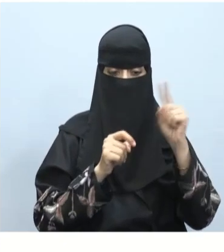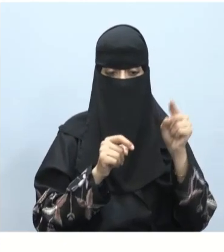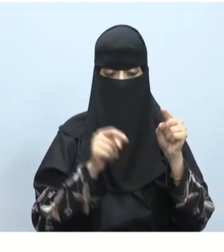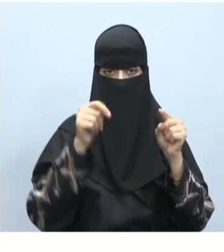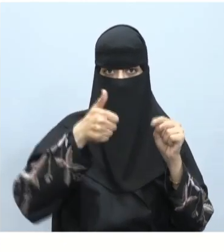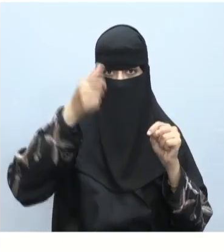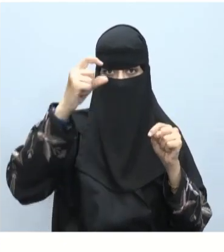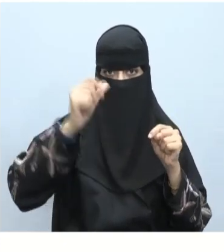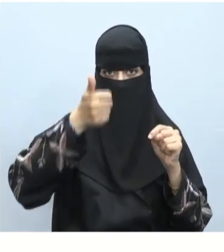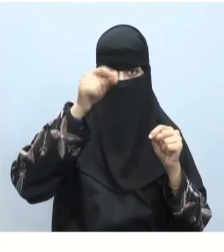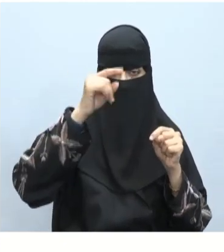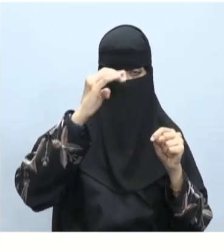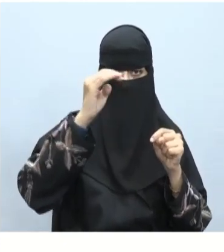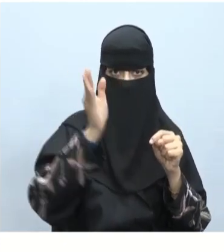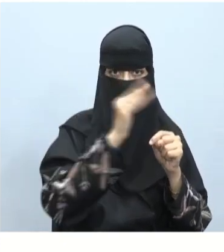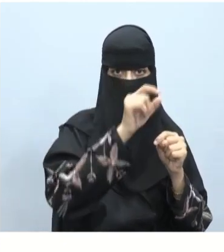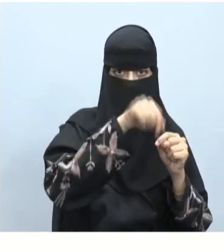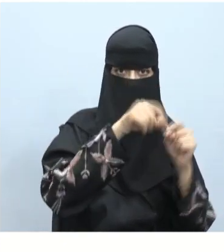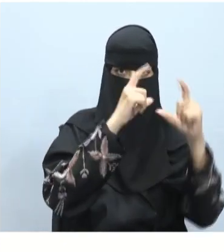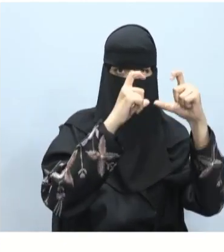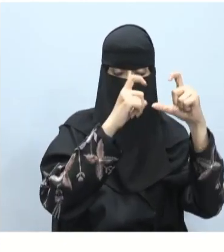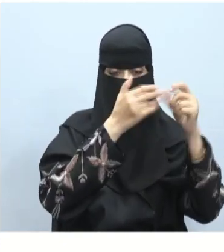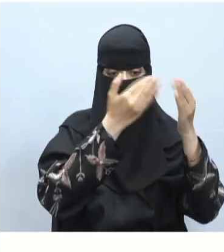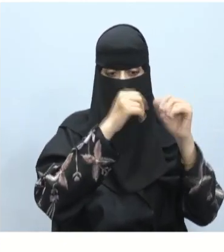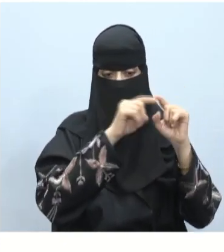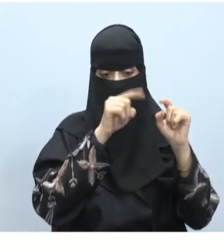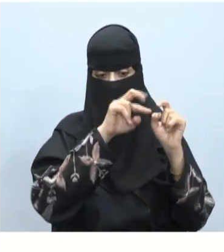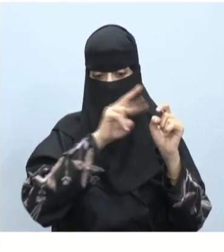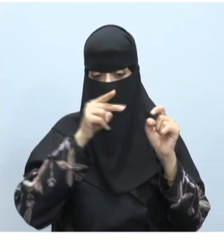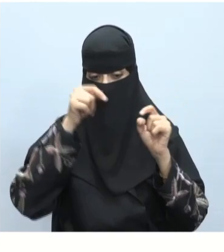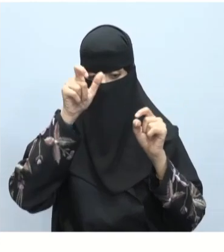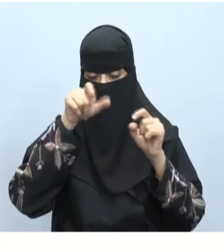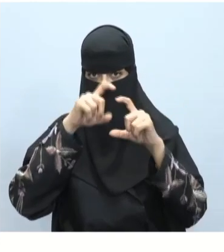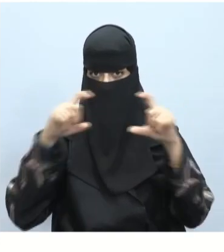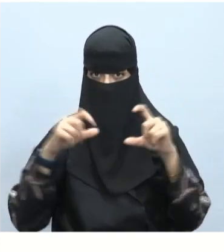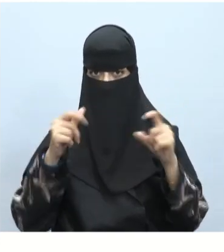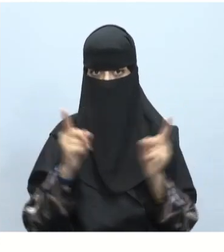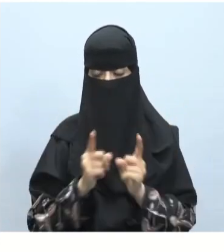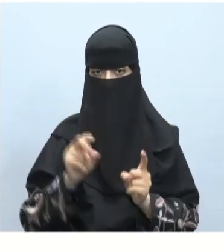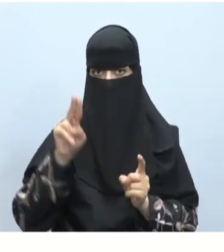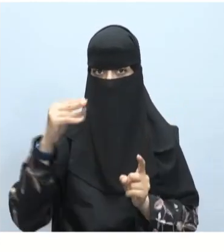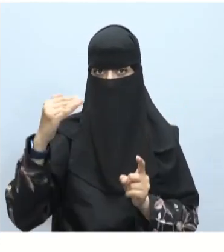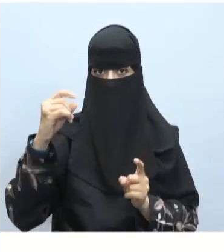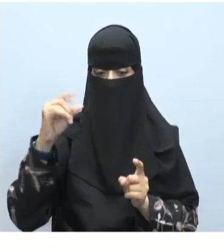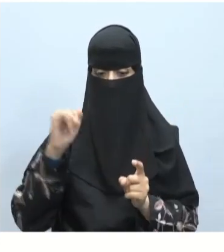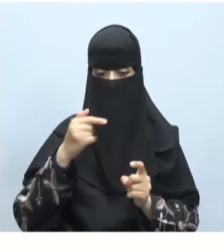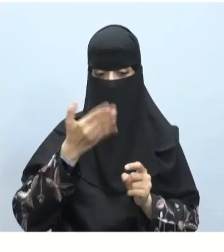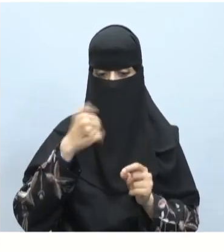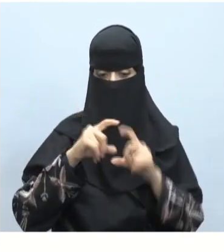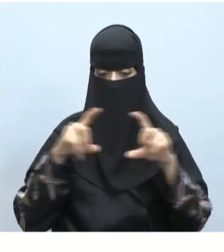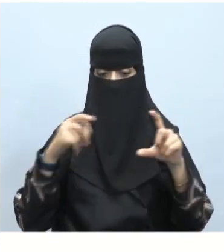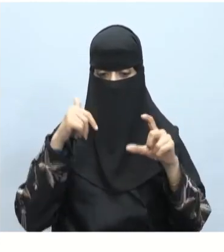إدراج نقوم باختيار الصور ومن القائمة التي تظهر نضغط على تحديد بعد الضغط على تحديد